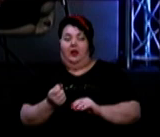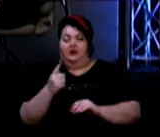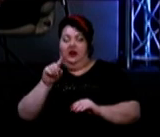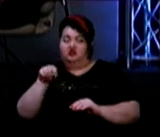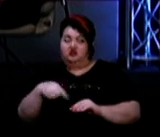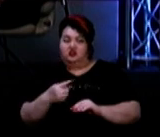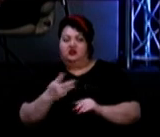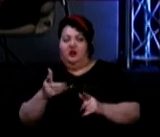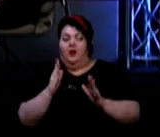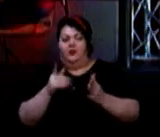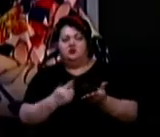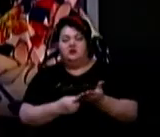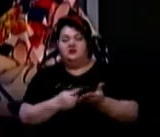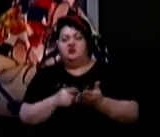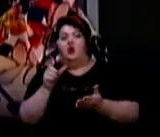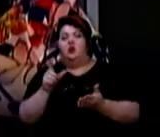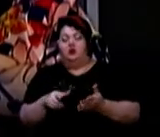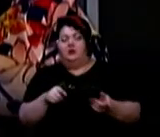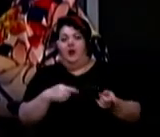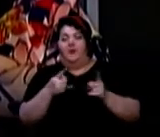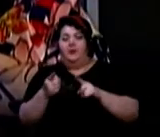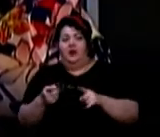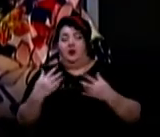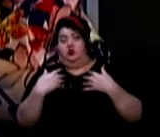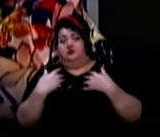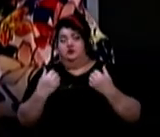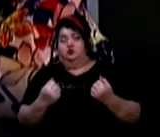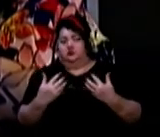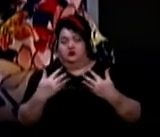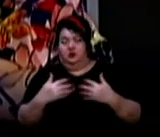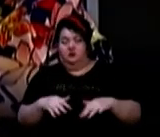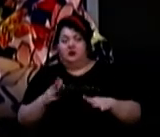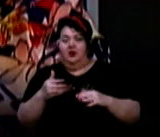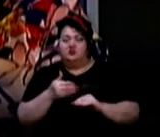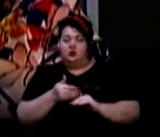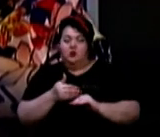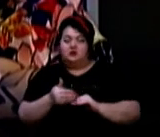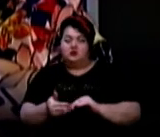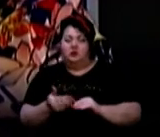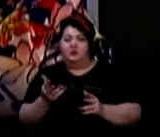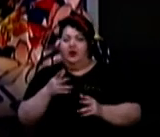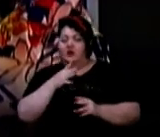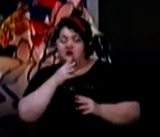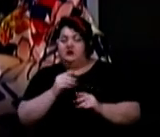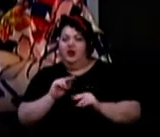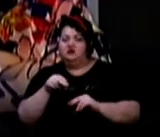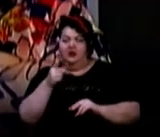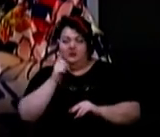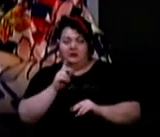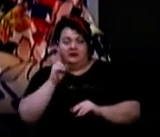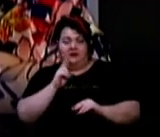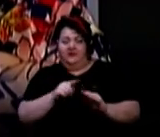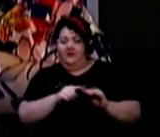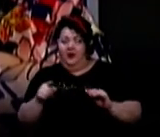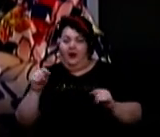які будуть свідчити про те, що людина переходить в стадію одуження, або, якщо згодом, через якийсь час, через місяць, через два, ці